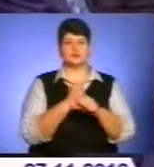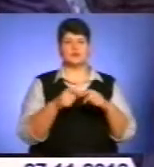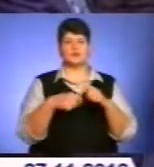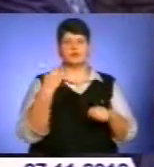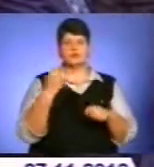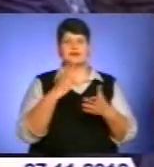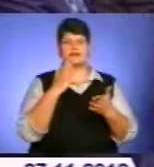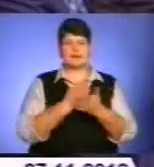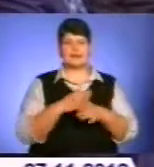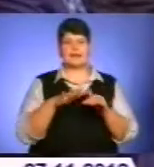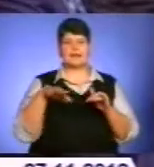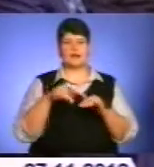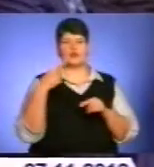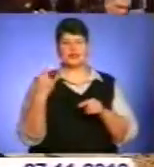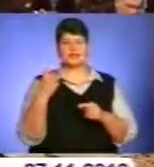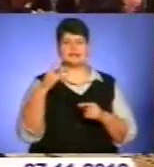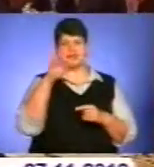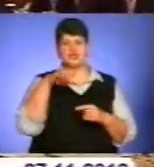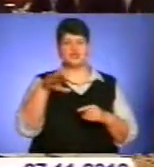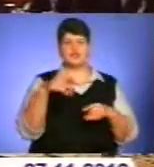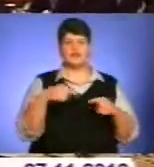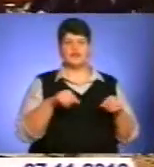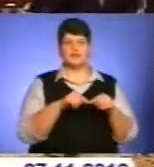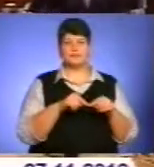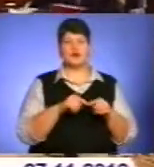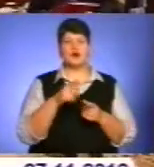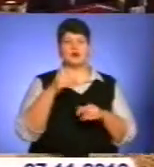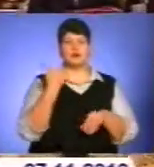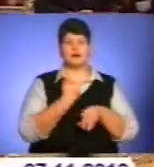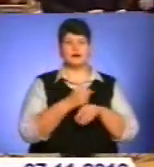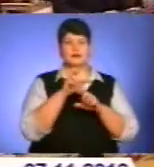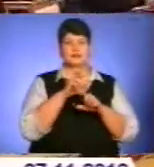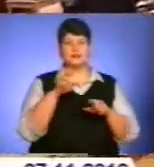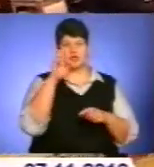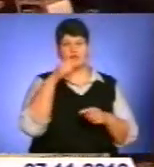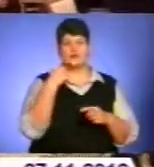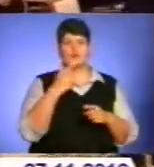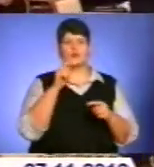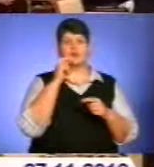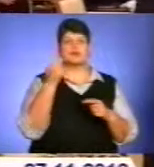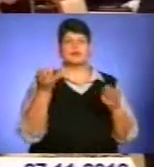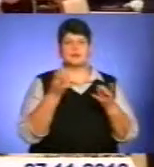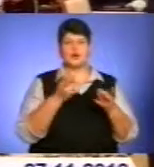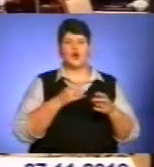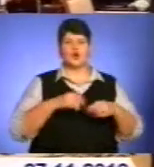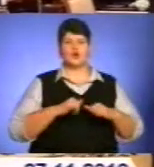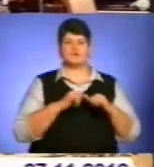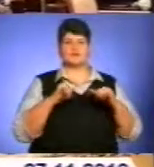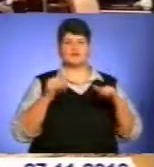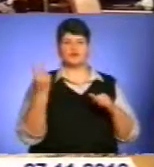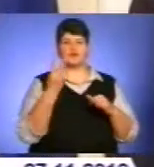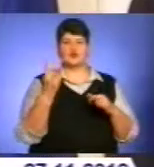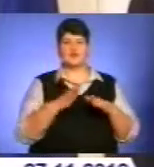перебувають на території однієї з держав. Глава Української держави наголошує, країнам необхідно і надалі розвивати двосторонні відносини в інших